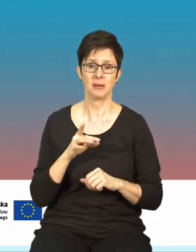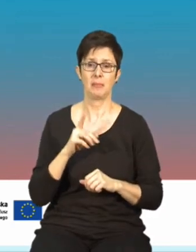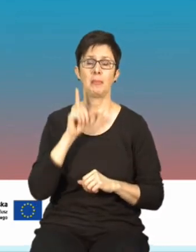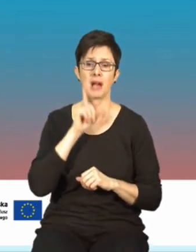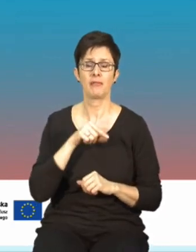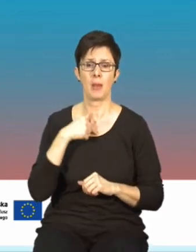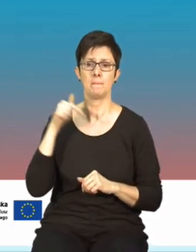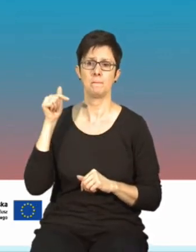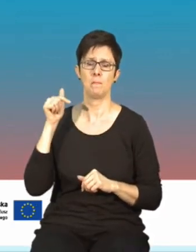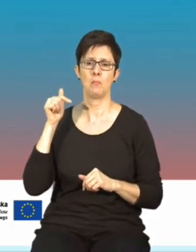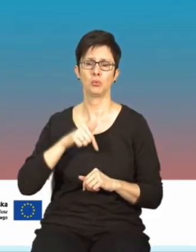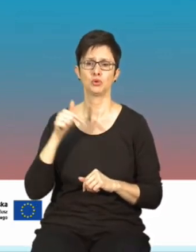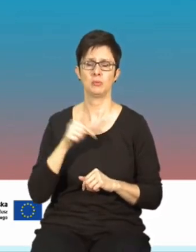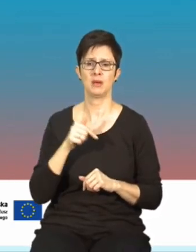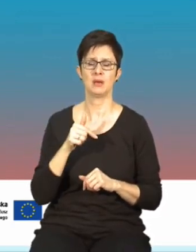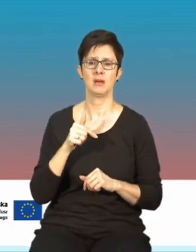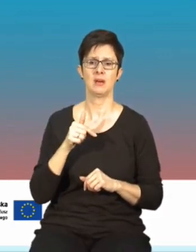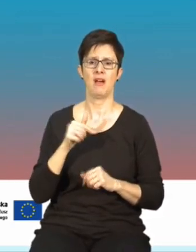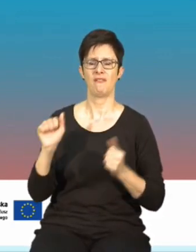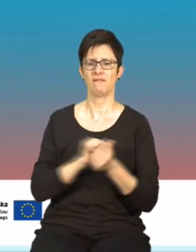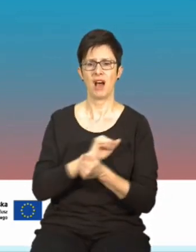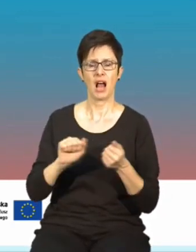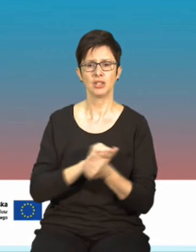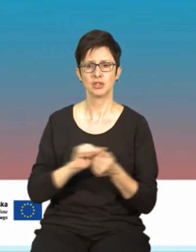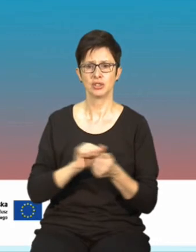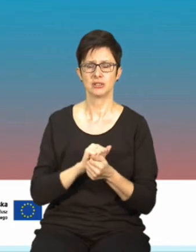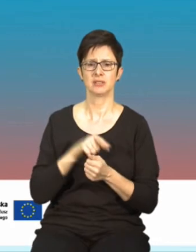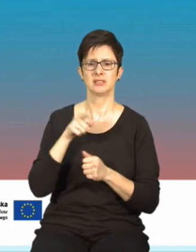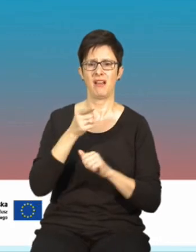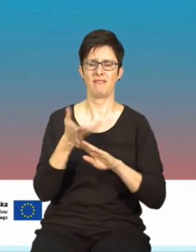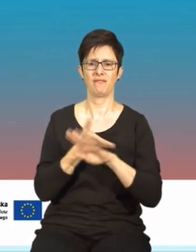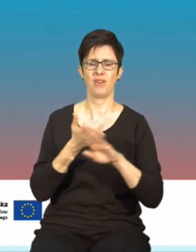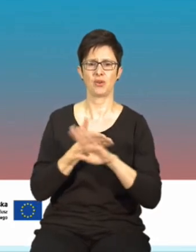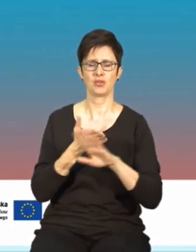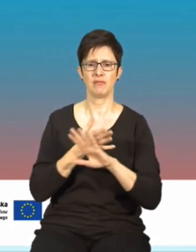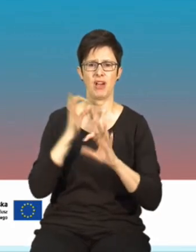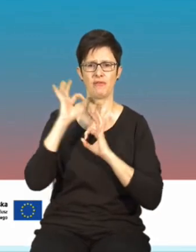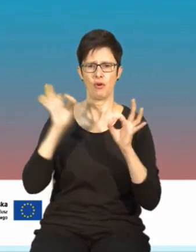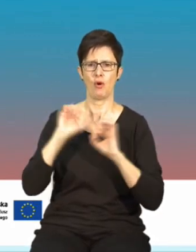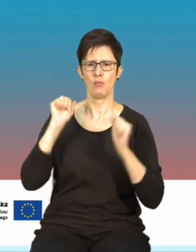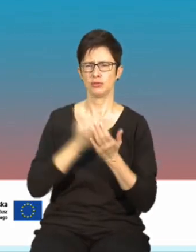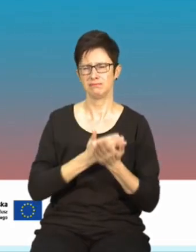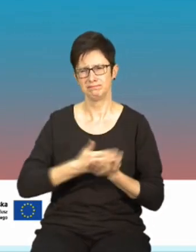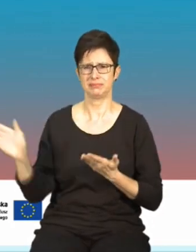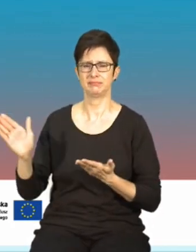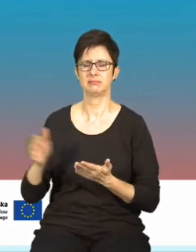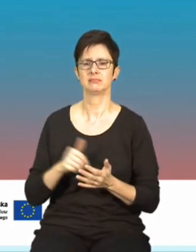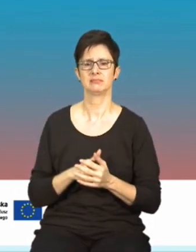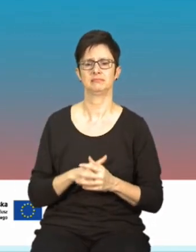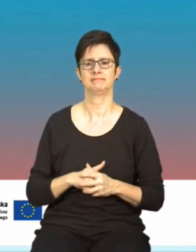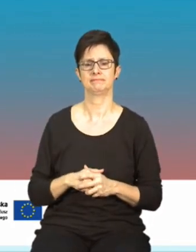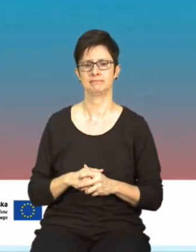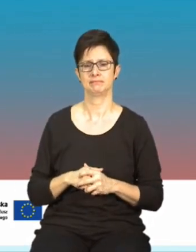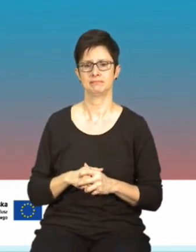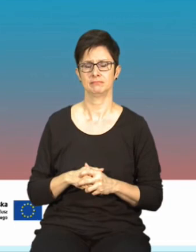Kędzierski z T-Mobile, musimy walczyć o to, żeby wyprzeć ten fałszywy przekaz z tego właśnie